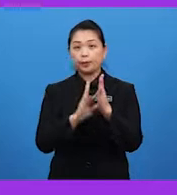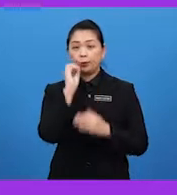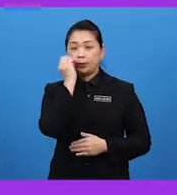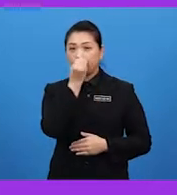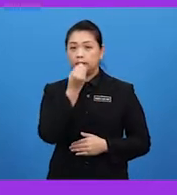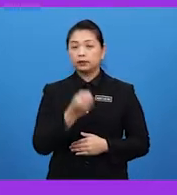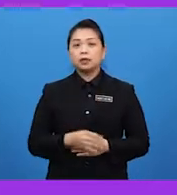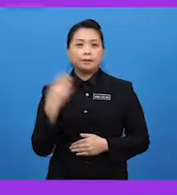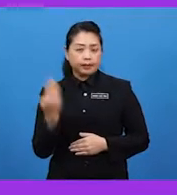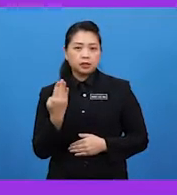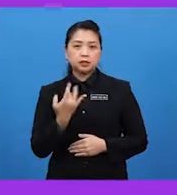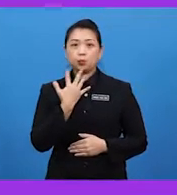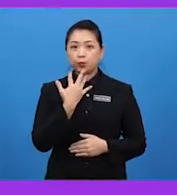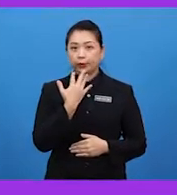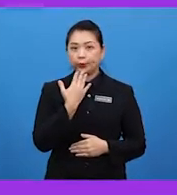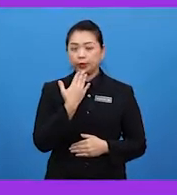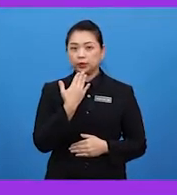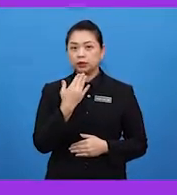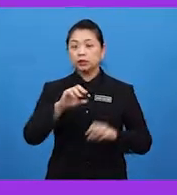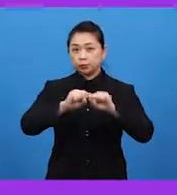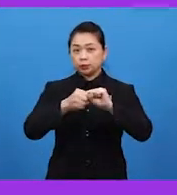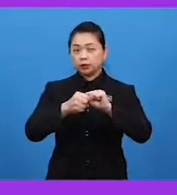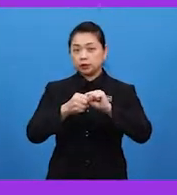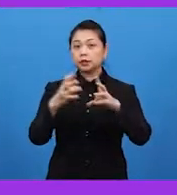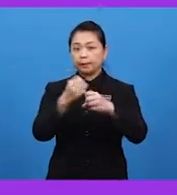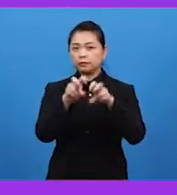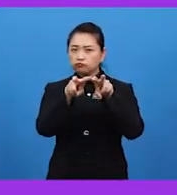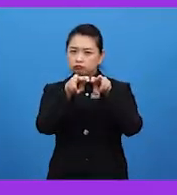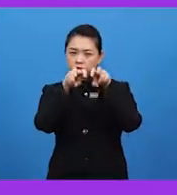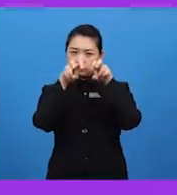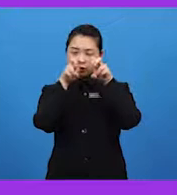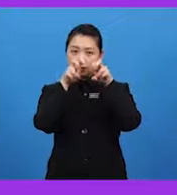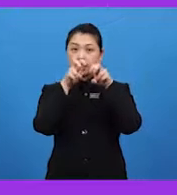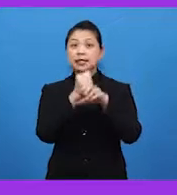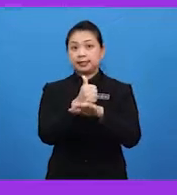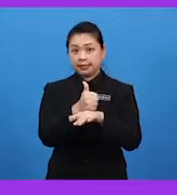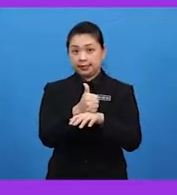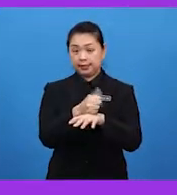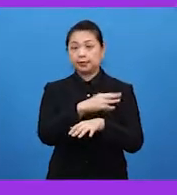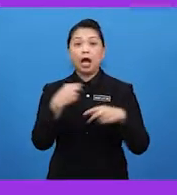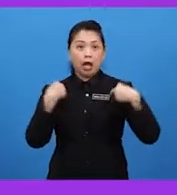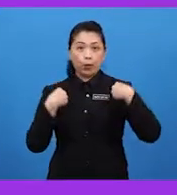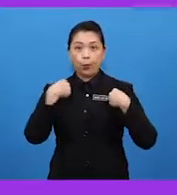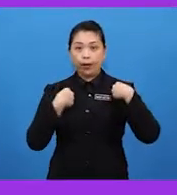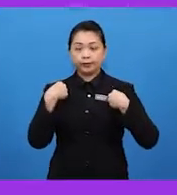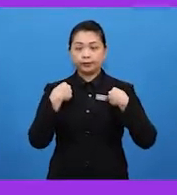biasanya berwarna-warni agar dapat menarik perhatian serangga dan haiwan.